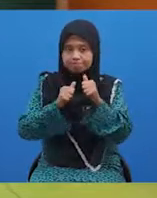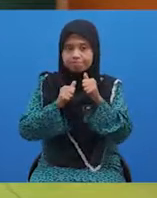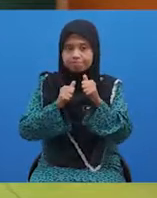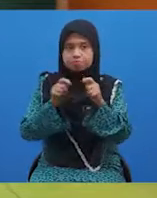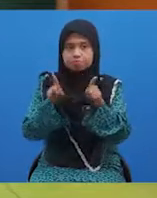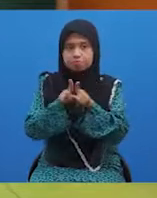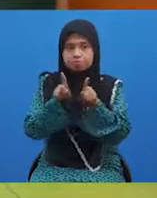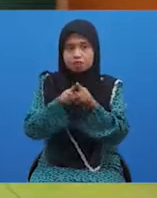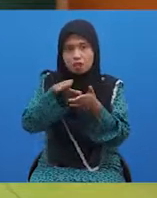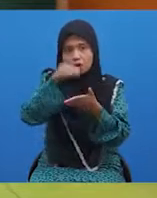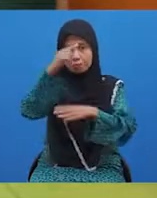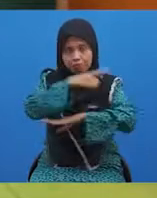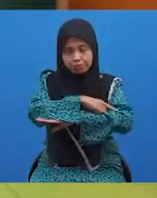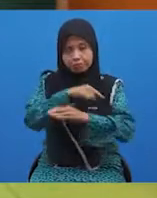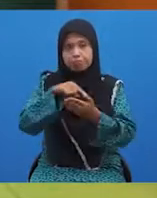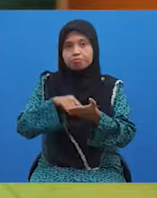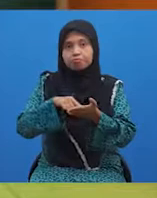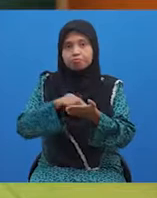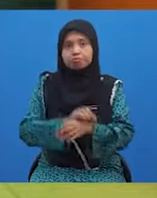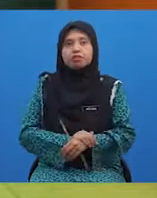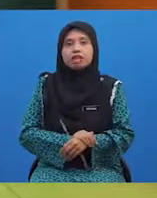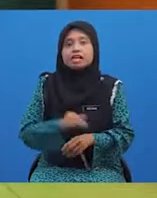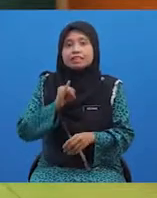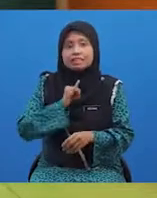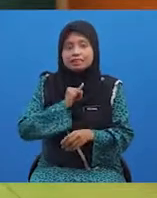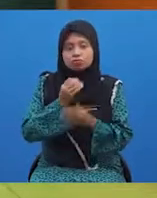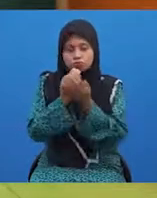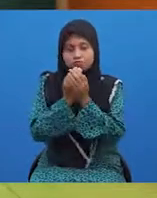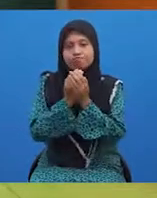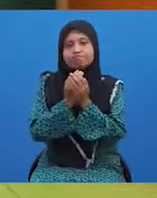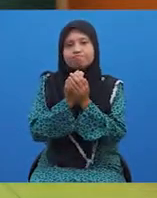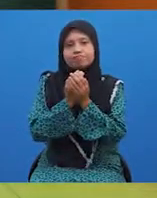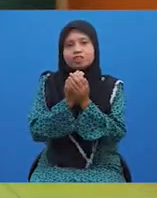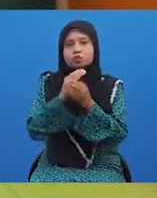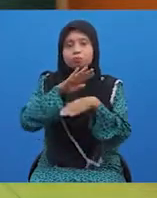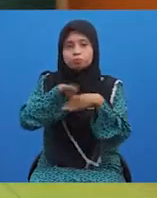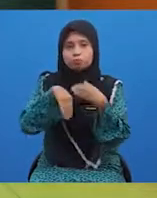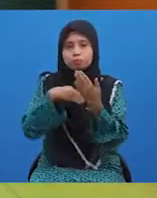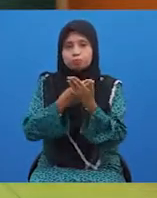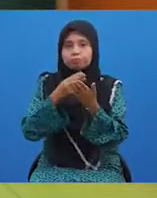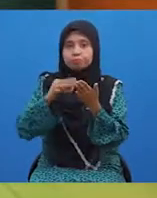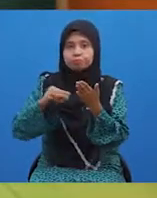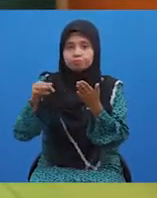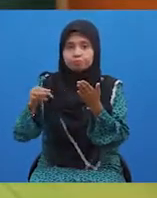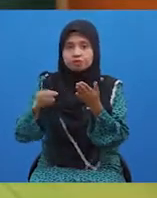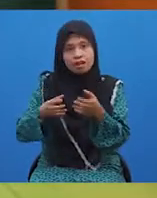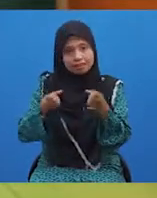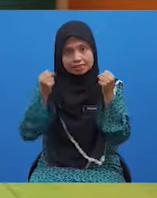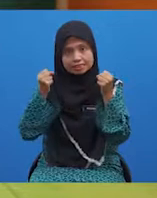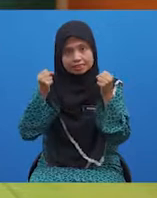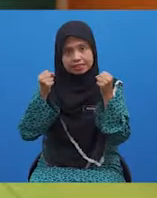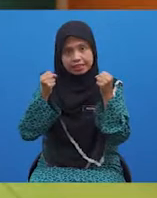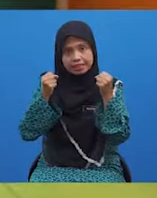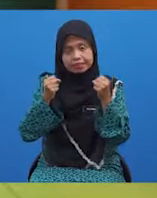bersama-sama cikgu pada hari ini. Saya doakan agar semuanya sihat, mental